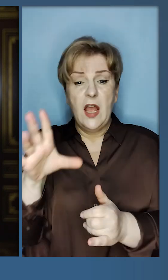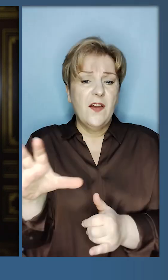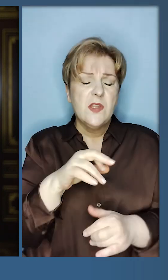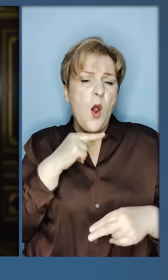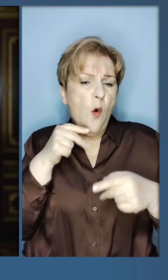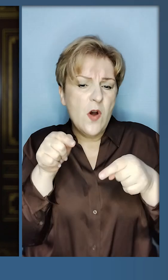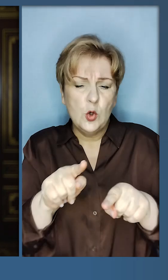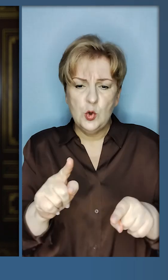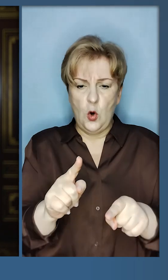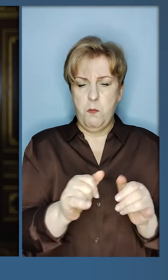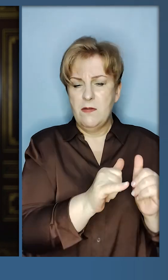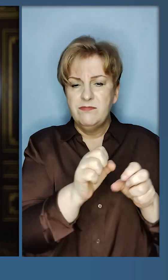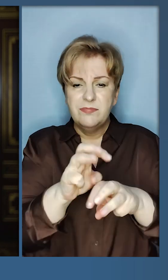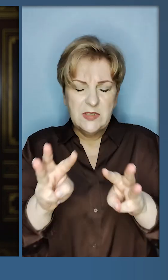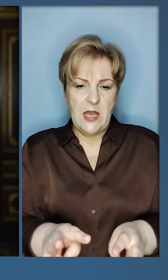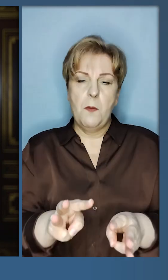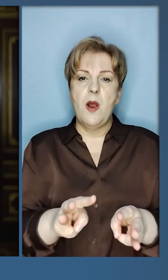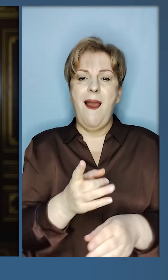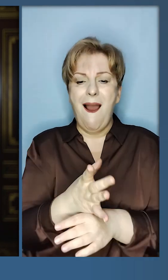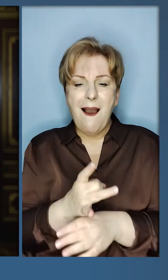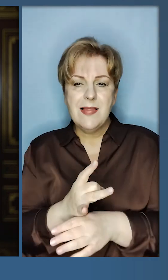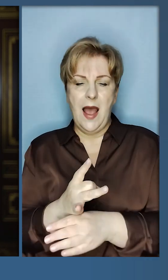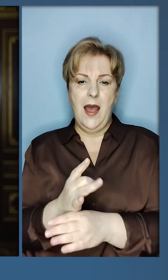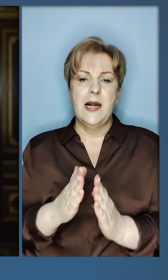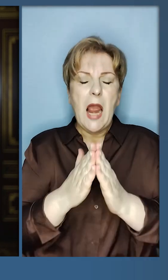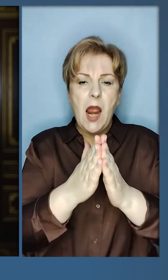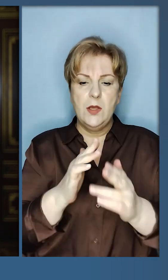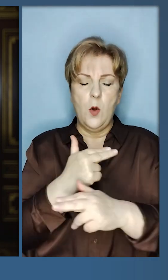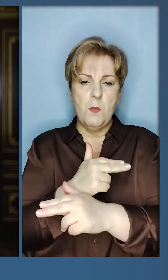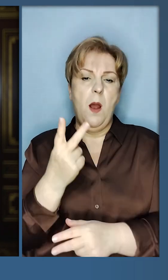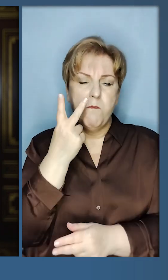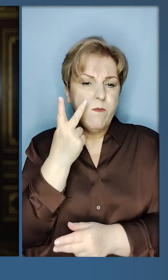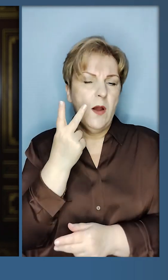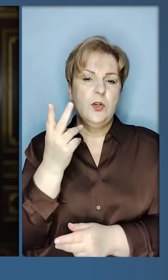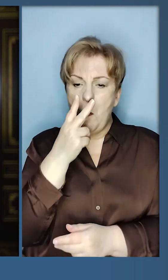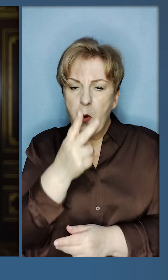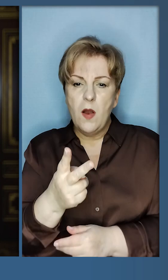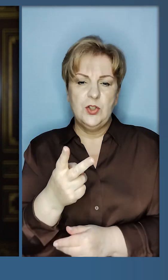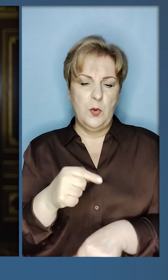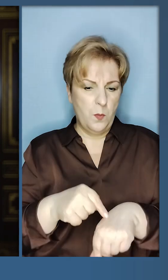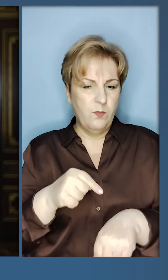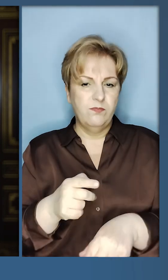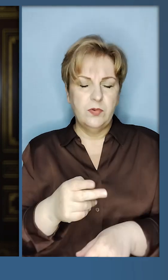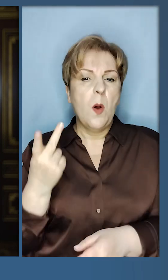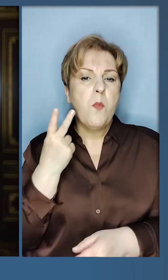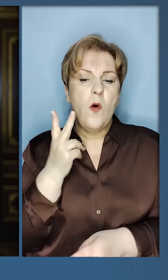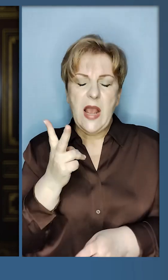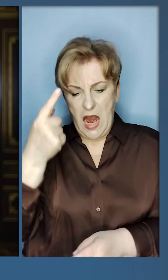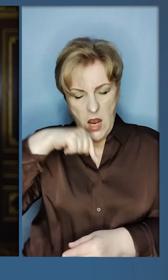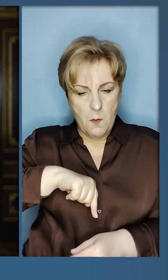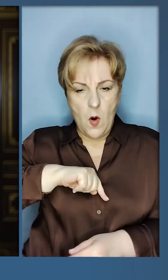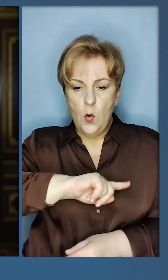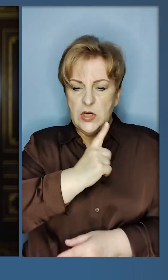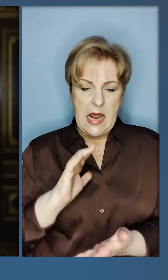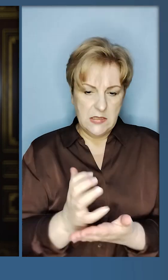тому, щоб була артилерія, були ракети, дрони, коли бачиш постійно, відчуваєш постійне, яку моральну